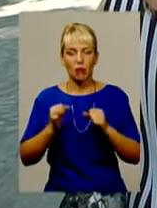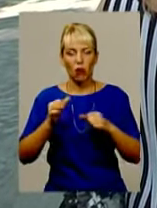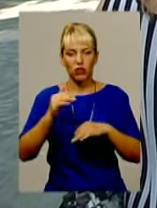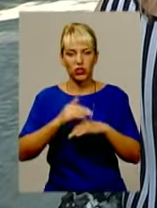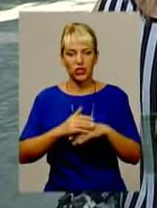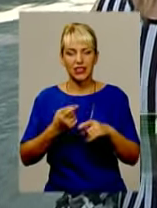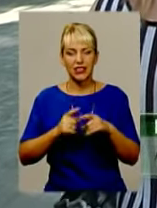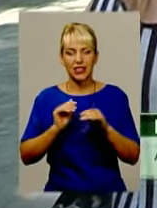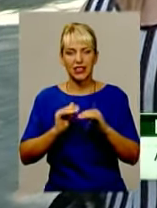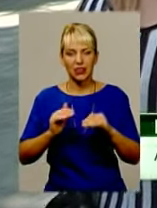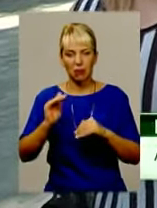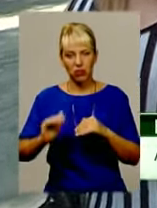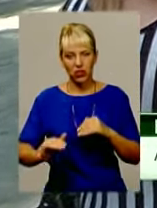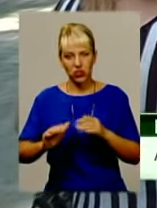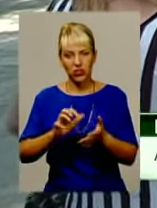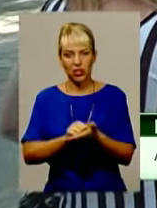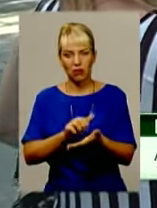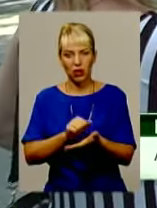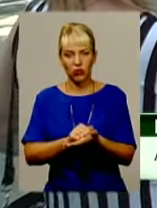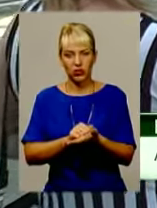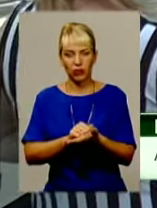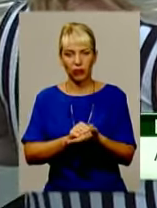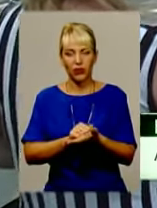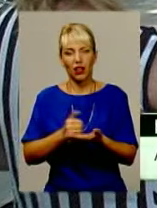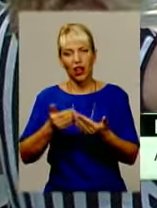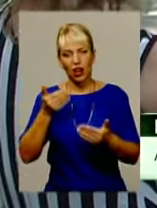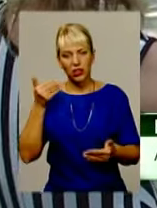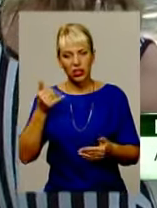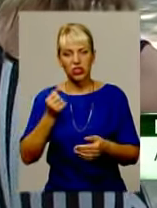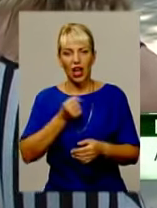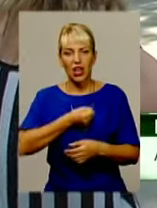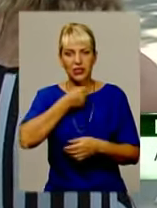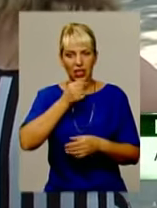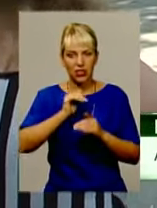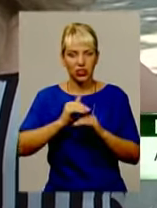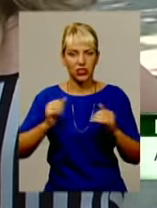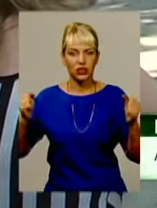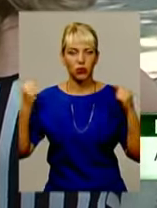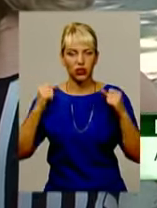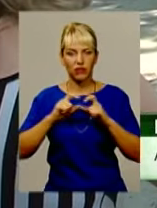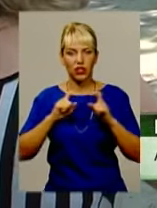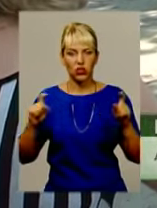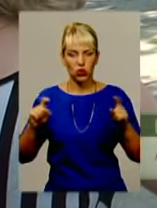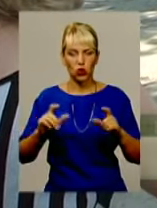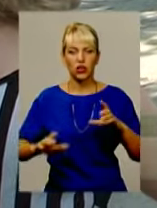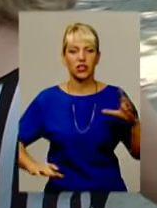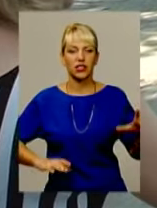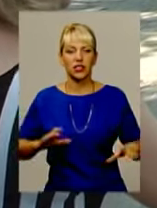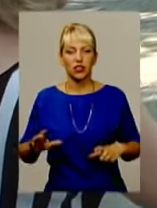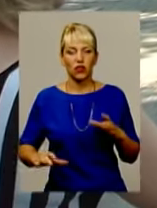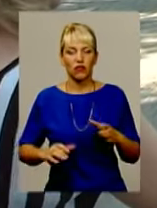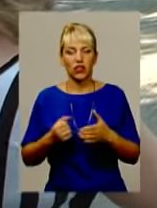діти, менші діти займаються раніше, а старші діти спортивна школа, тренування проходять до